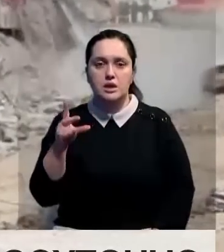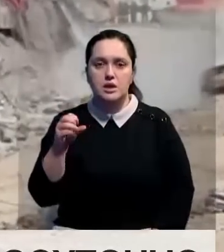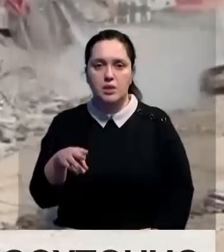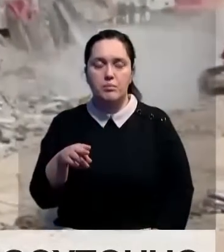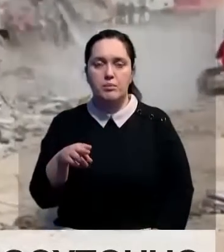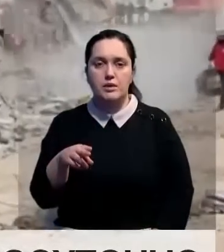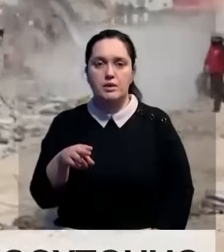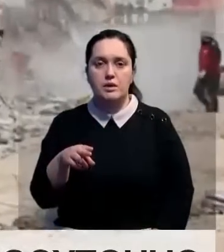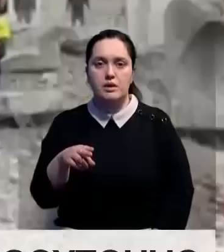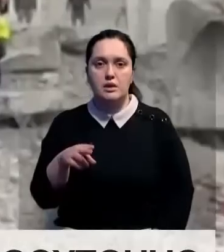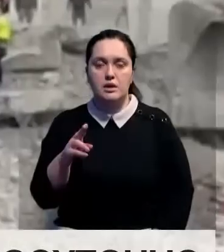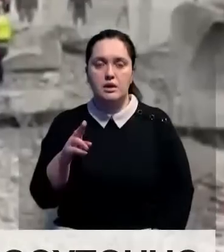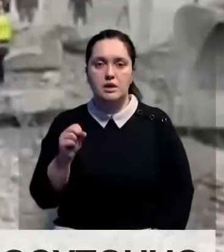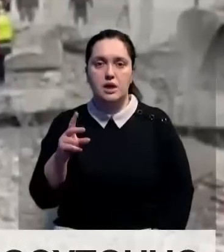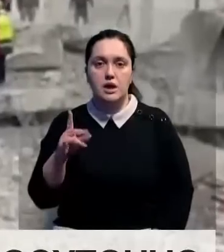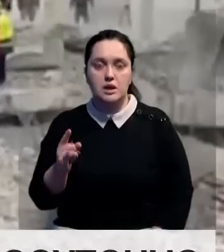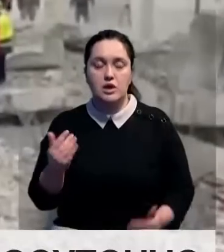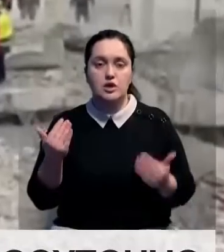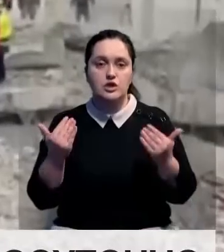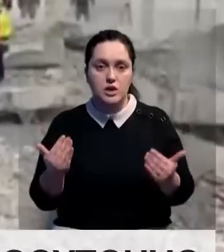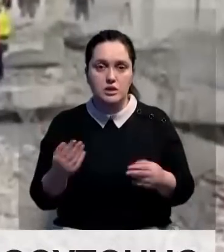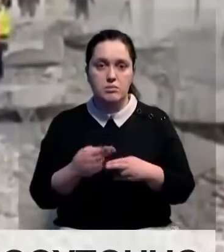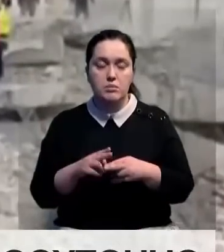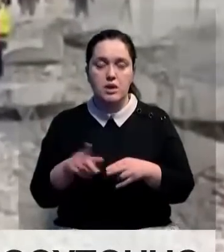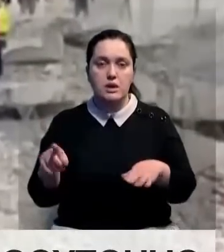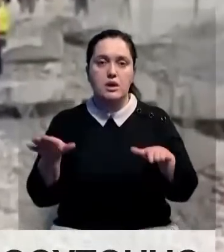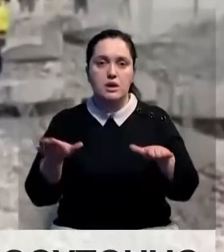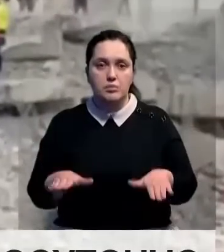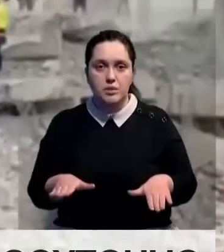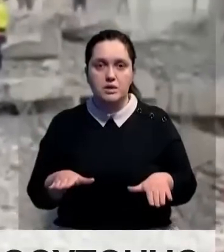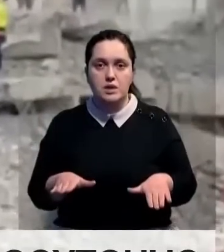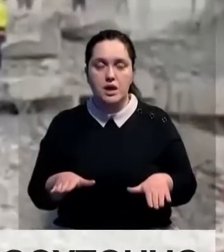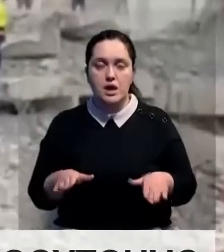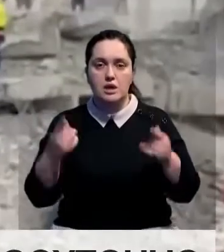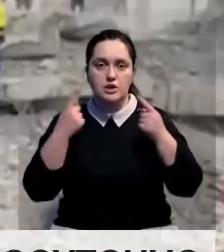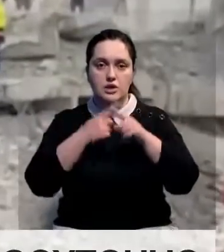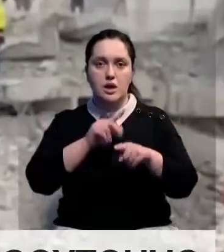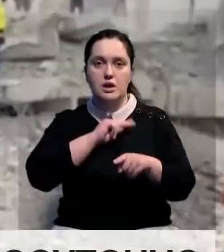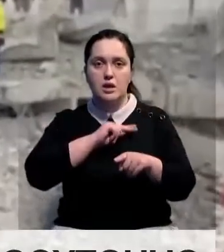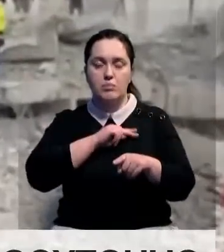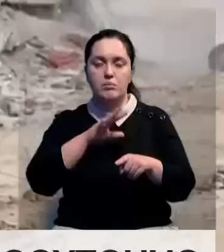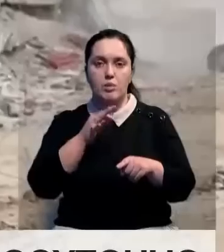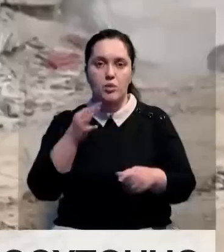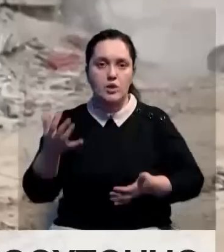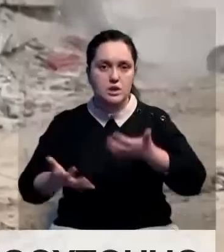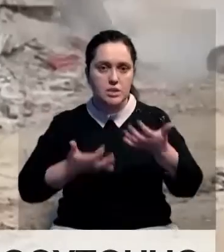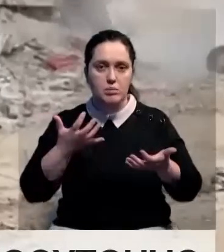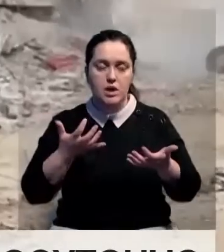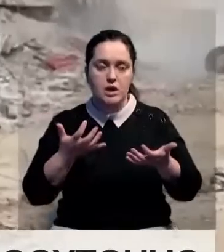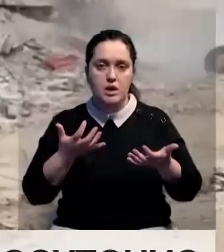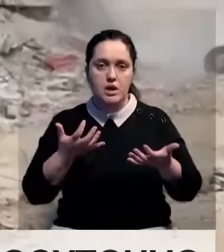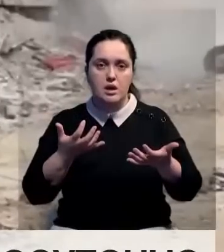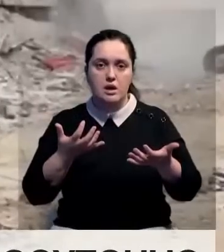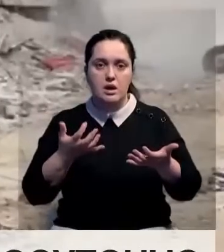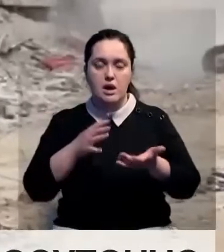город Нурдалы. На данное время на этом участке проводятся инженерные работы по демонтажу разрушенных